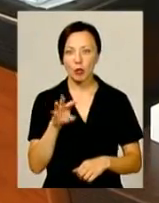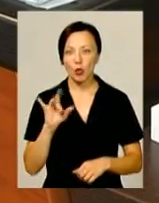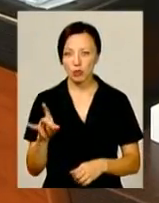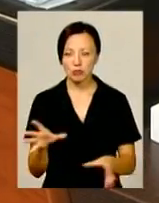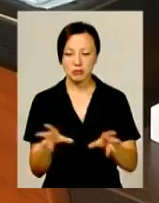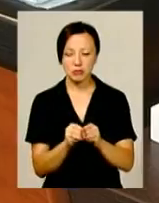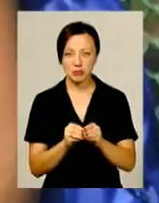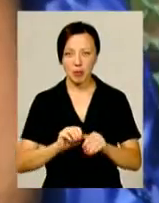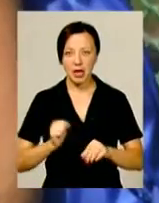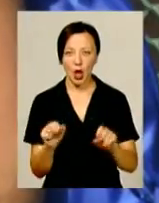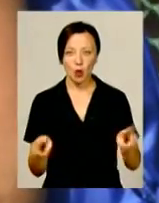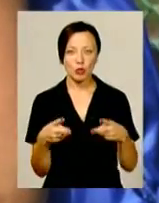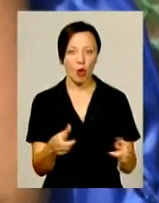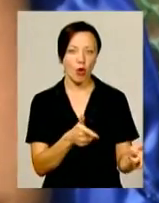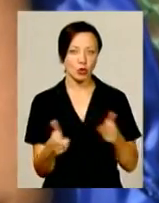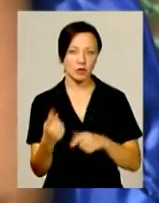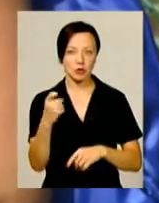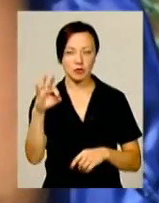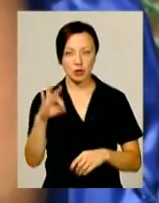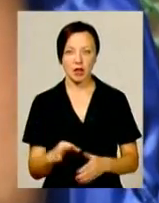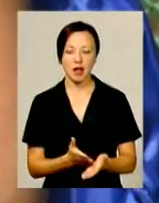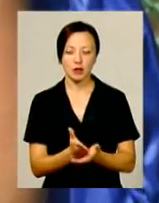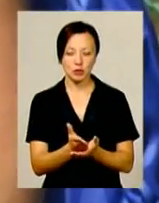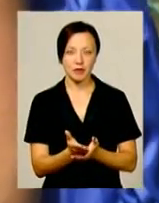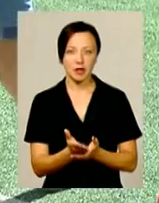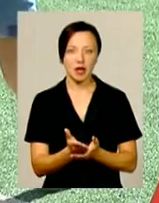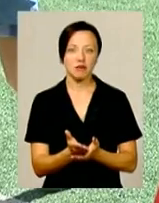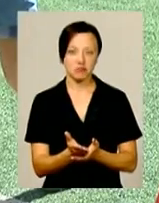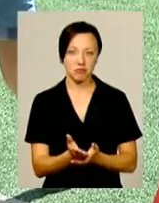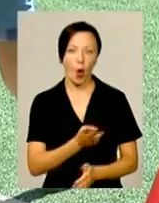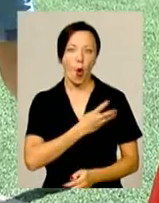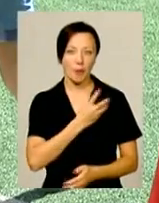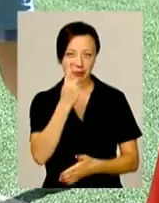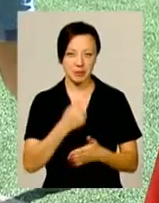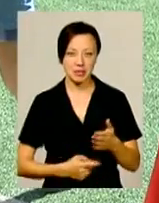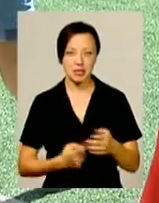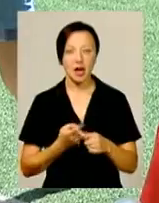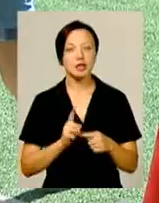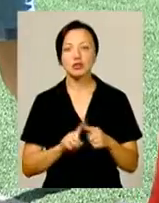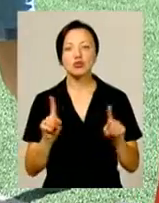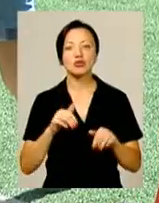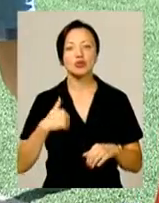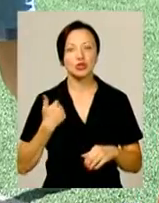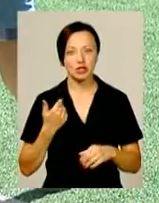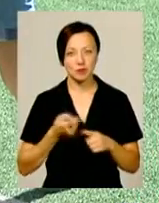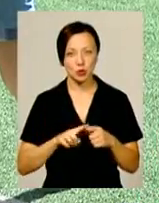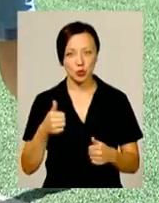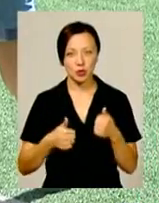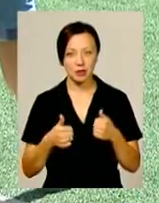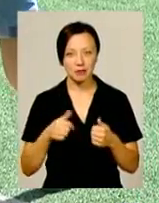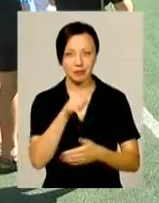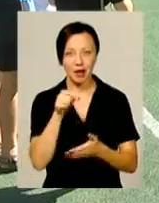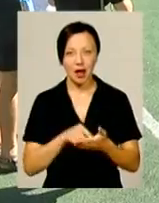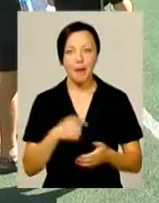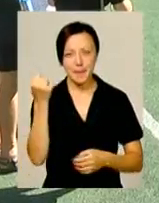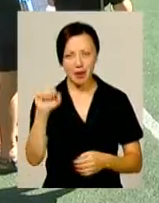партнери по клубу, готовий на всі сто. Налаштований оптимістично. А від оцього турніру що очікуєш? Перемоги.